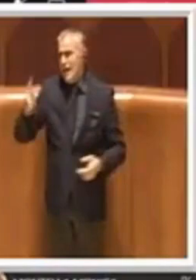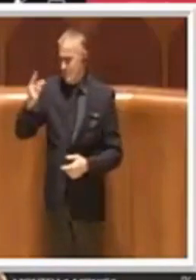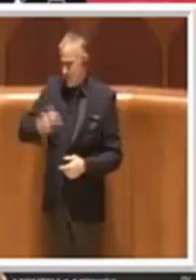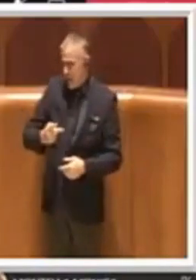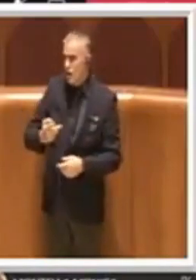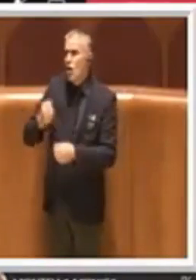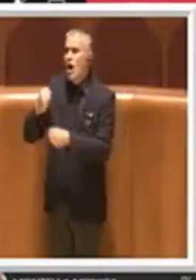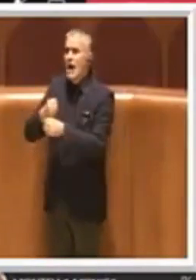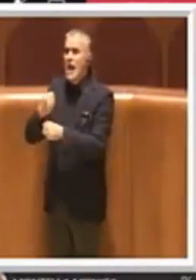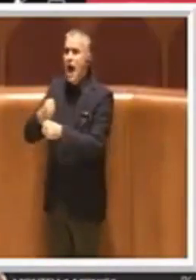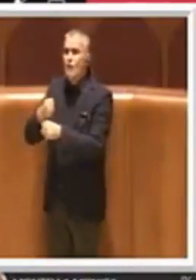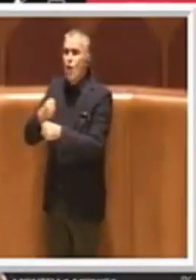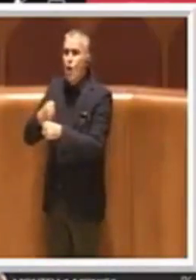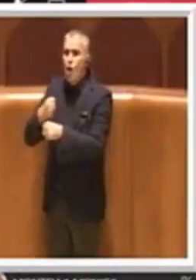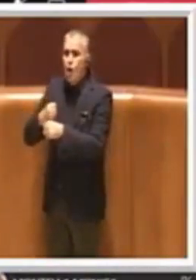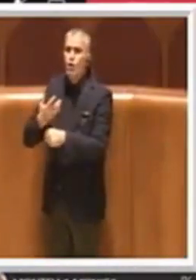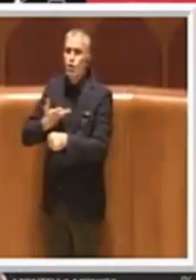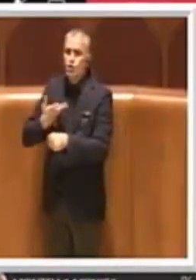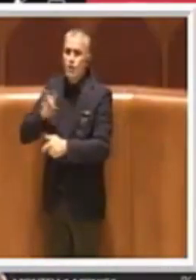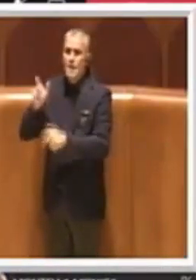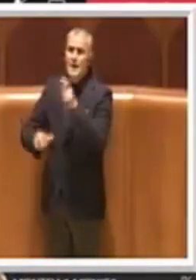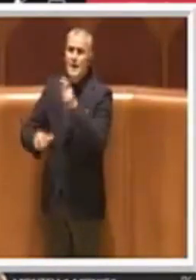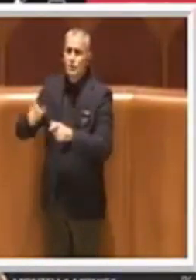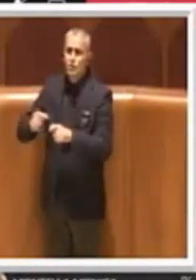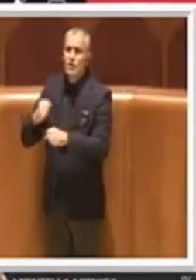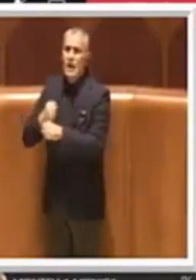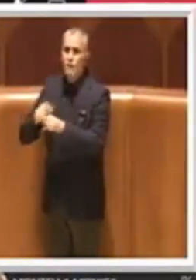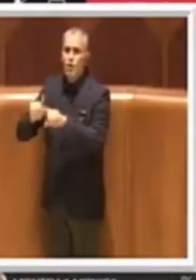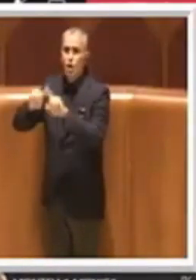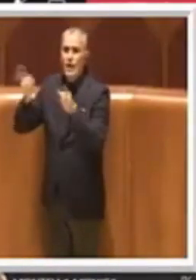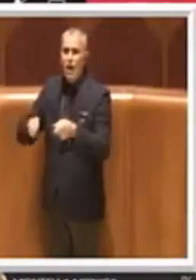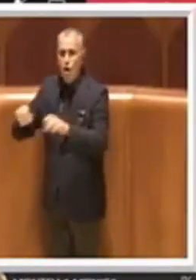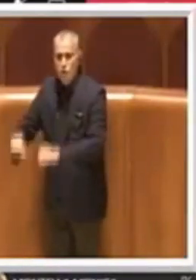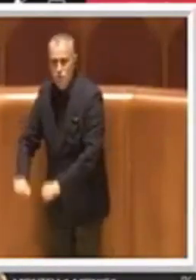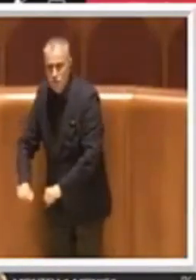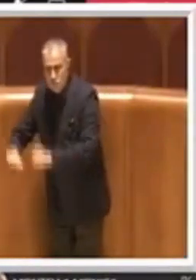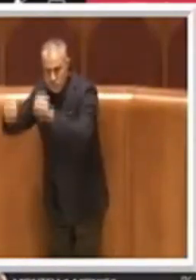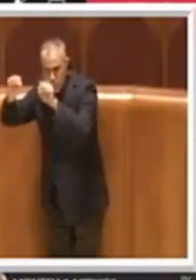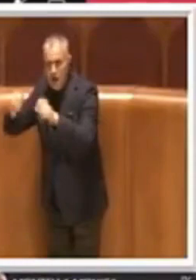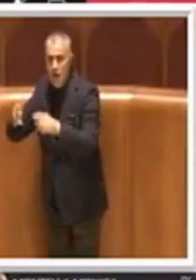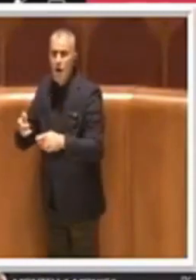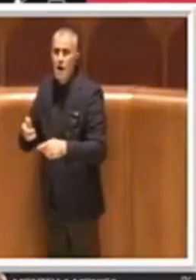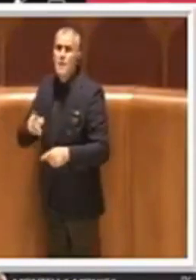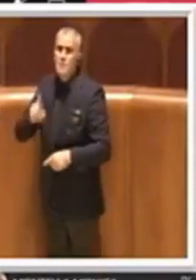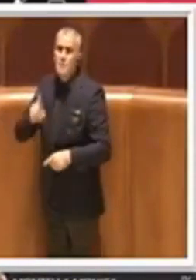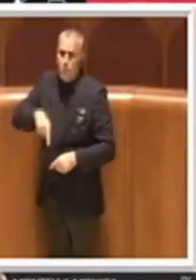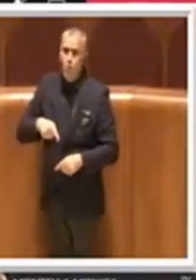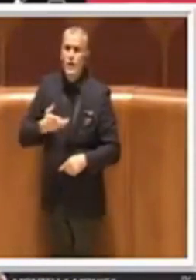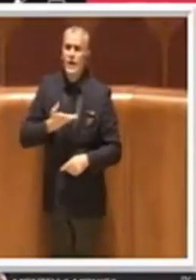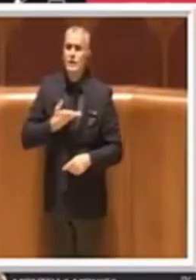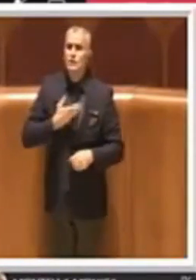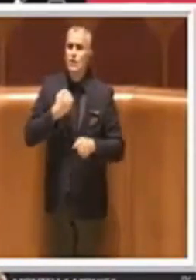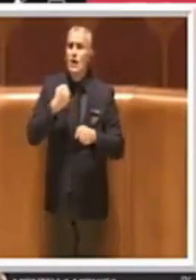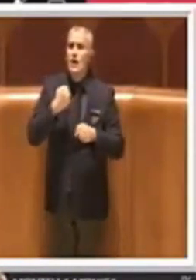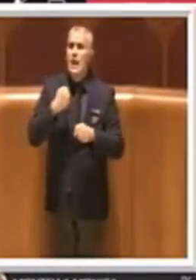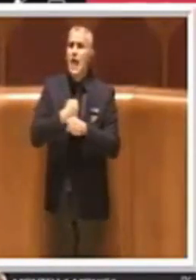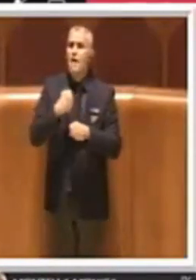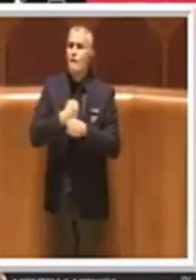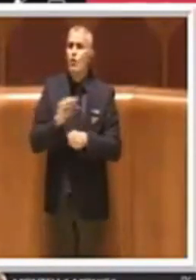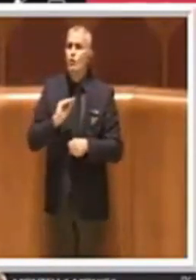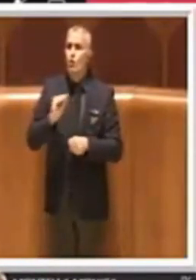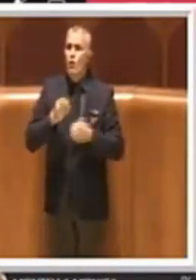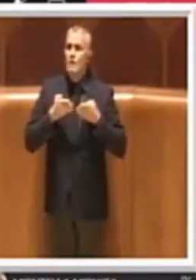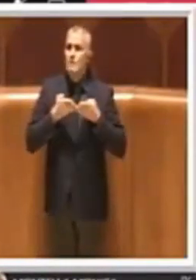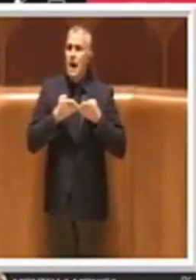anche persone che lavorano sulla gru, sono delle persone che lavorano in fondo al mare, sono delle persone che lavorano in mezzo ai boschi, ma cosa significa?